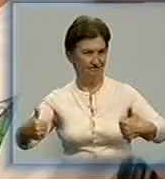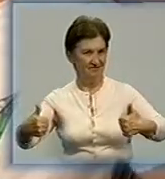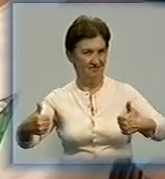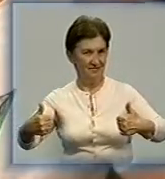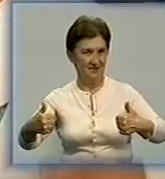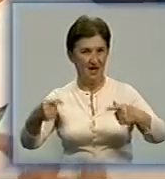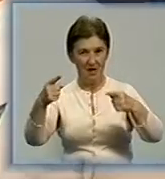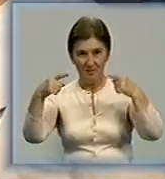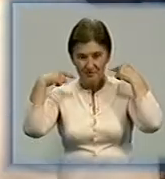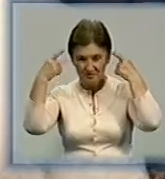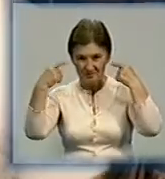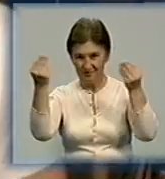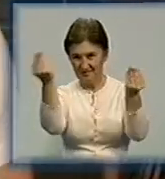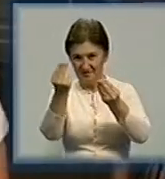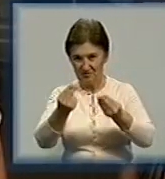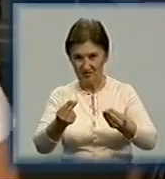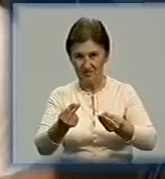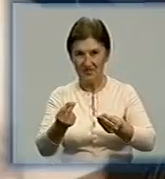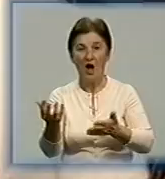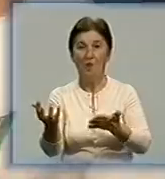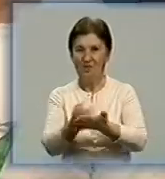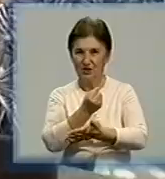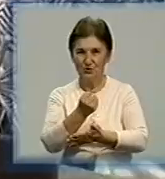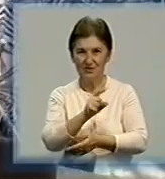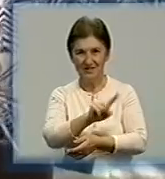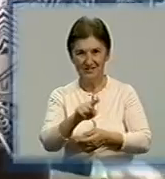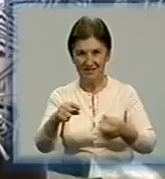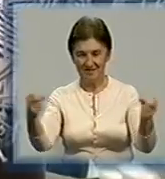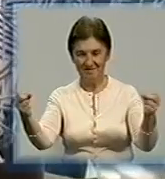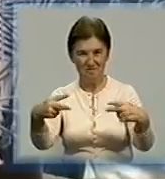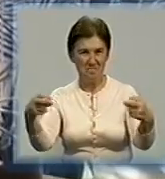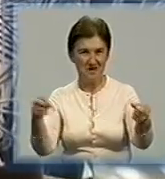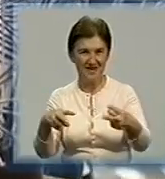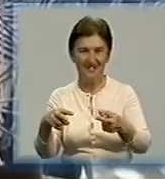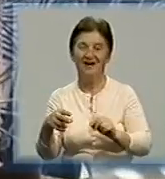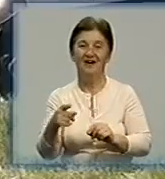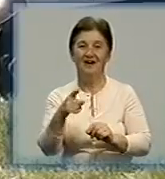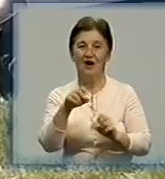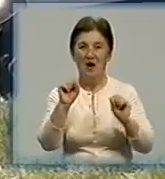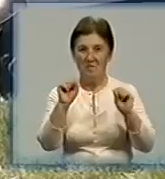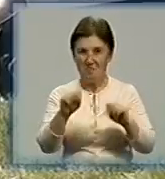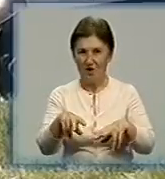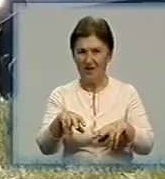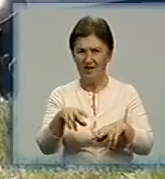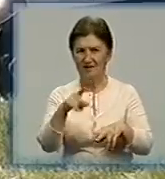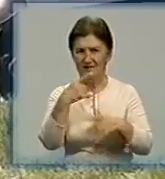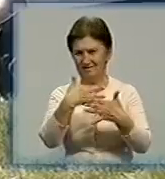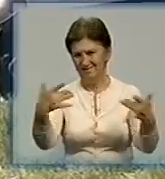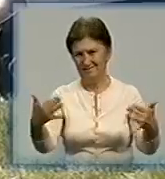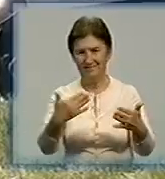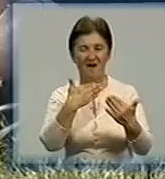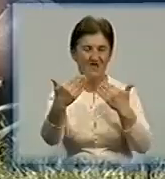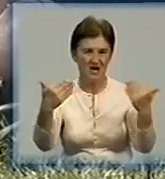електромагнітним картинкам і відбуває їх двобі. Також гості та учасники фестивалю змогли переглянути різномагнітні виставки,